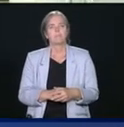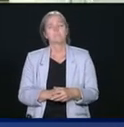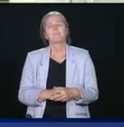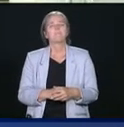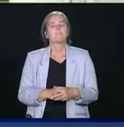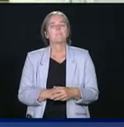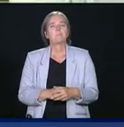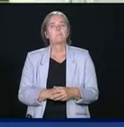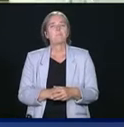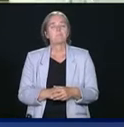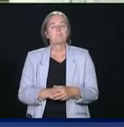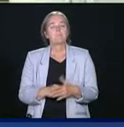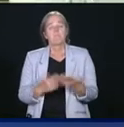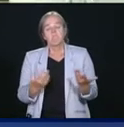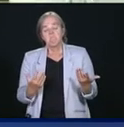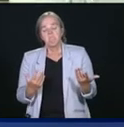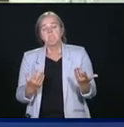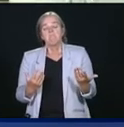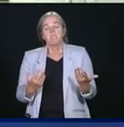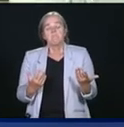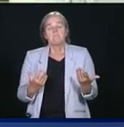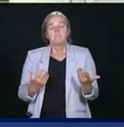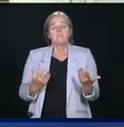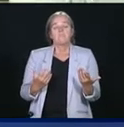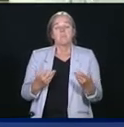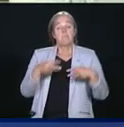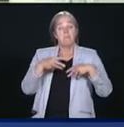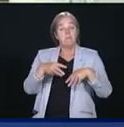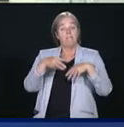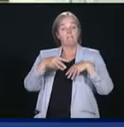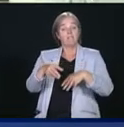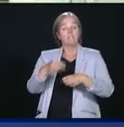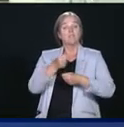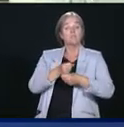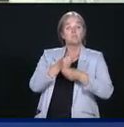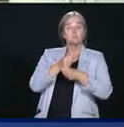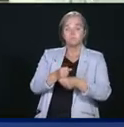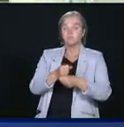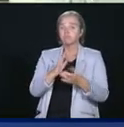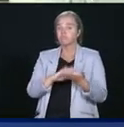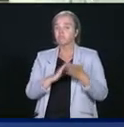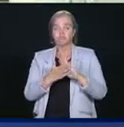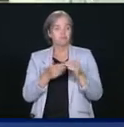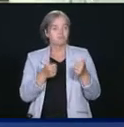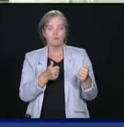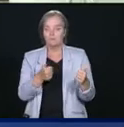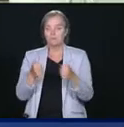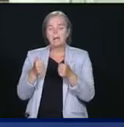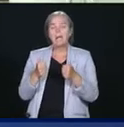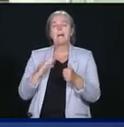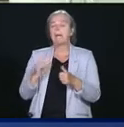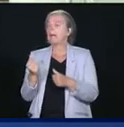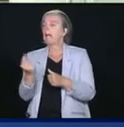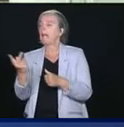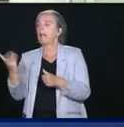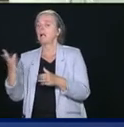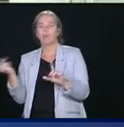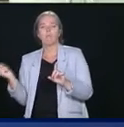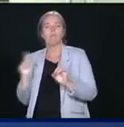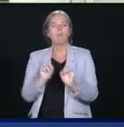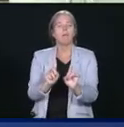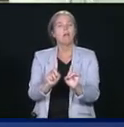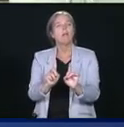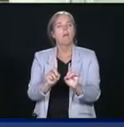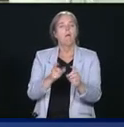pour faire significant damage à les communautés et